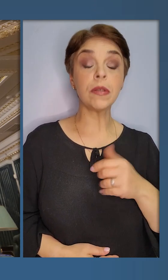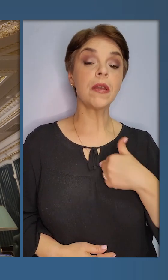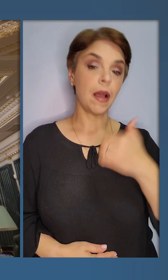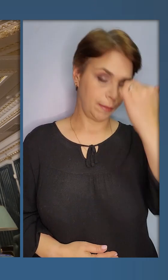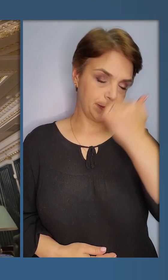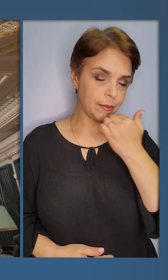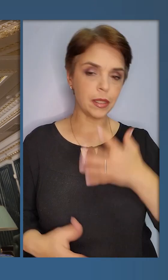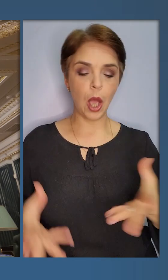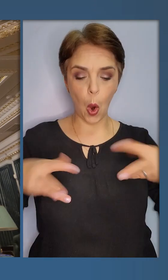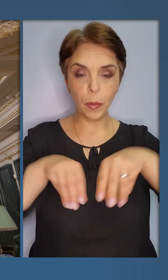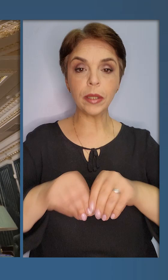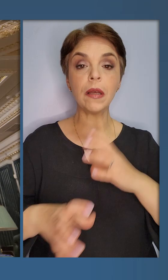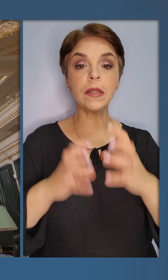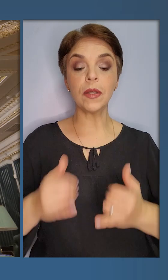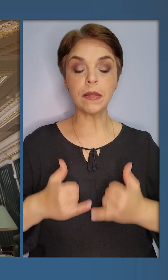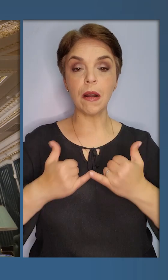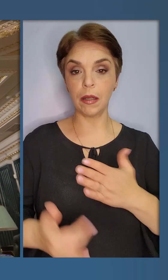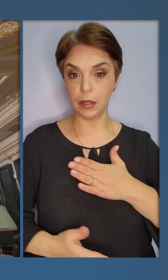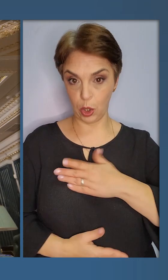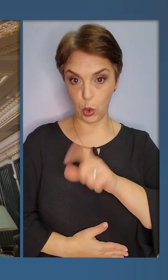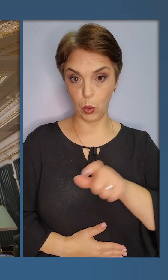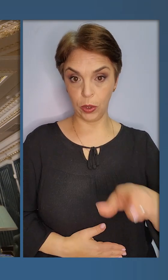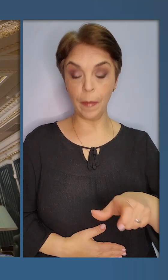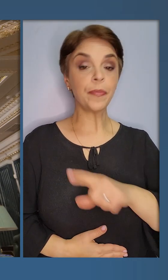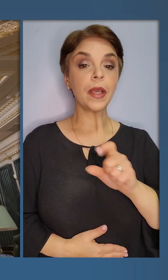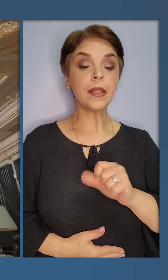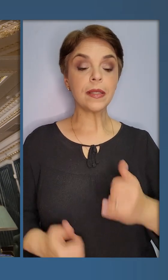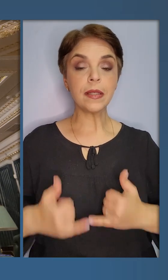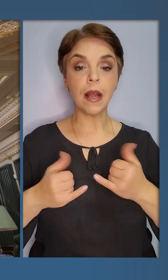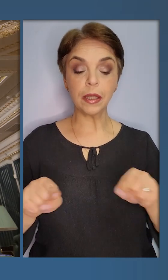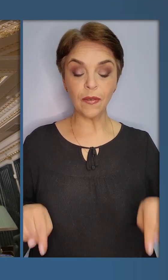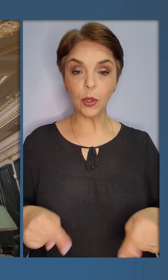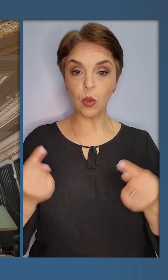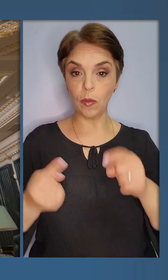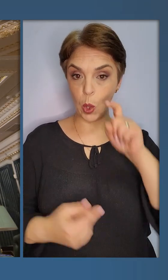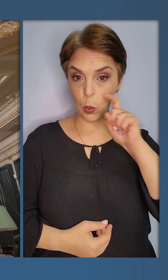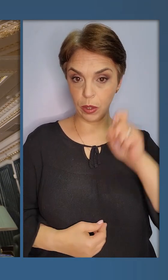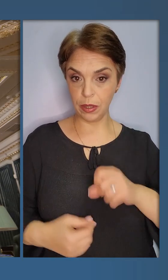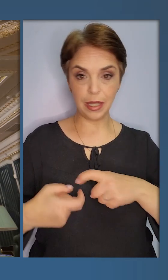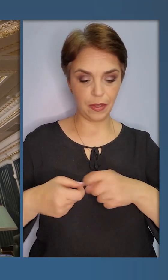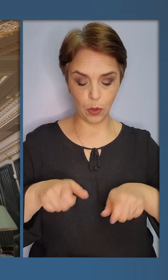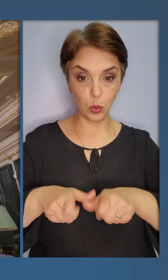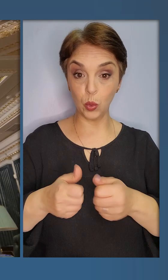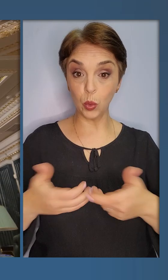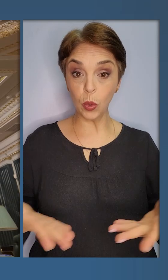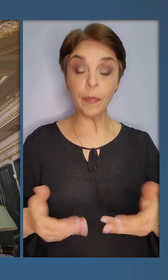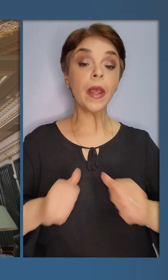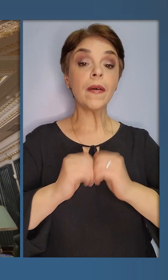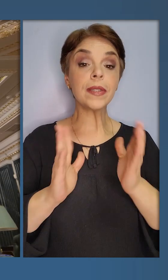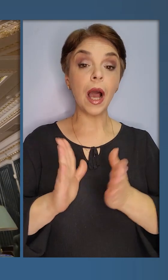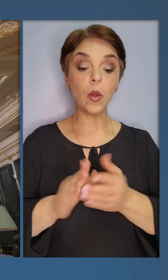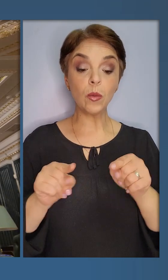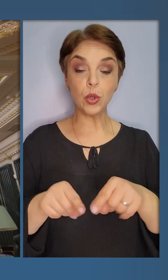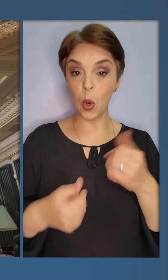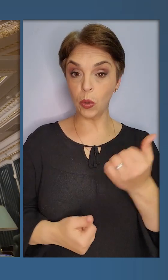Я подякував за об'єднання світу заради наших людей, заради відновлення української інфраструктури. Загалом